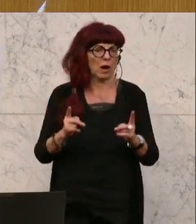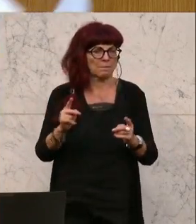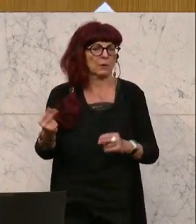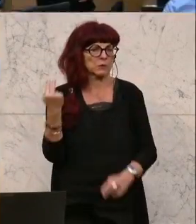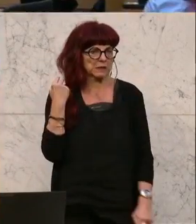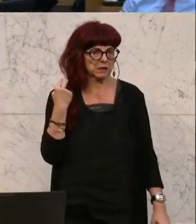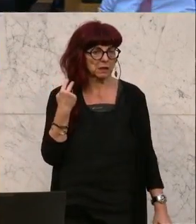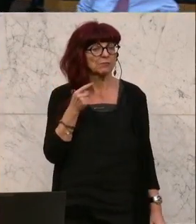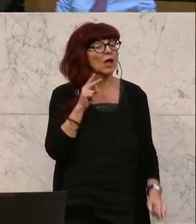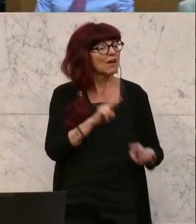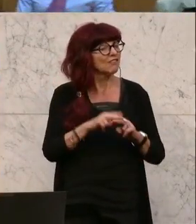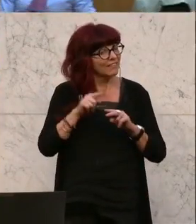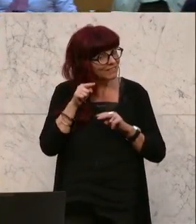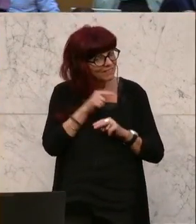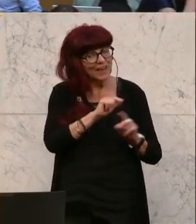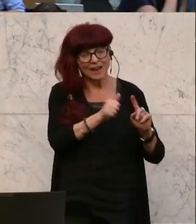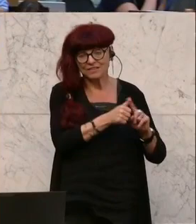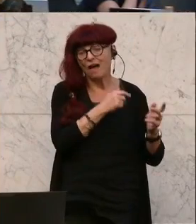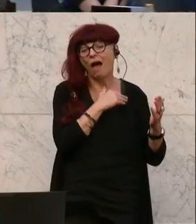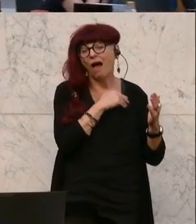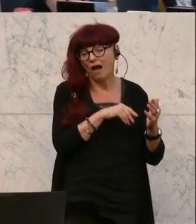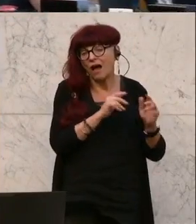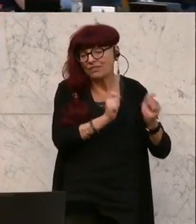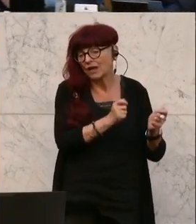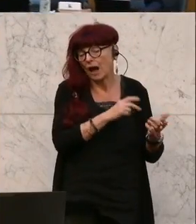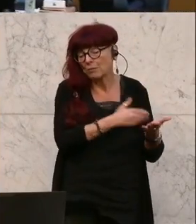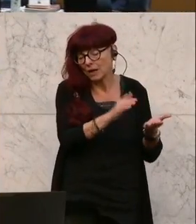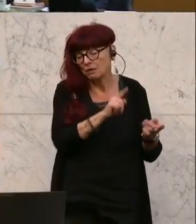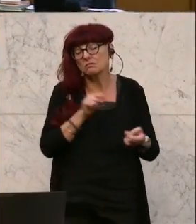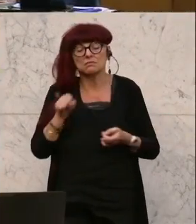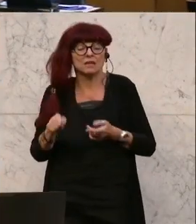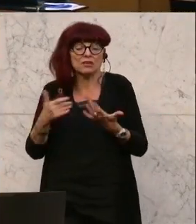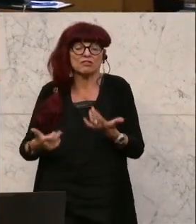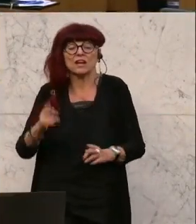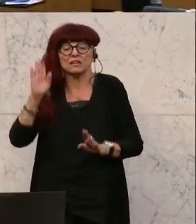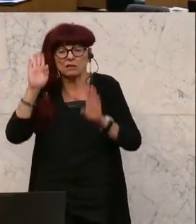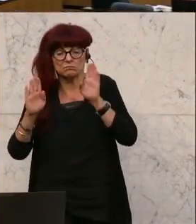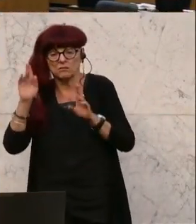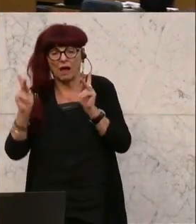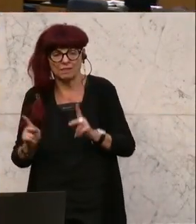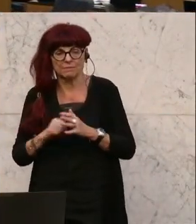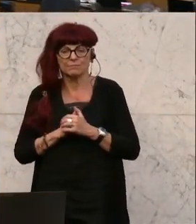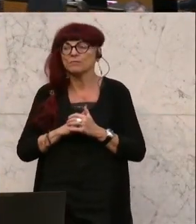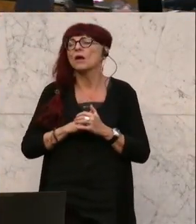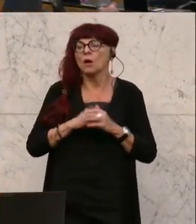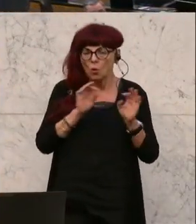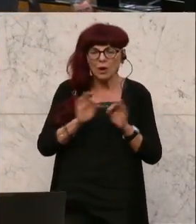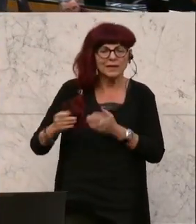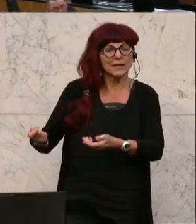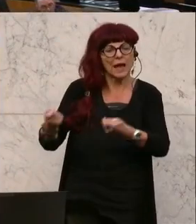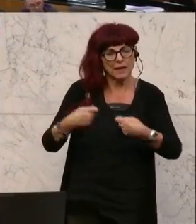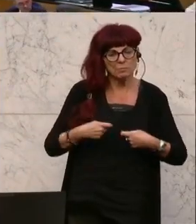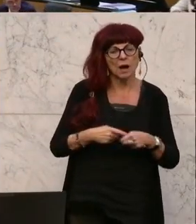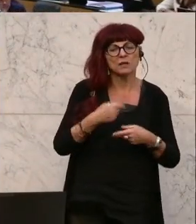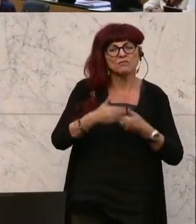Wir sind beim Tagesordnungspunkt 12. von den Regierungsparteien und den NEOS getragener Entschließungsantrag spricht sich für eine Ausweitung